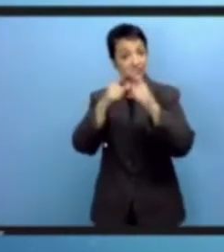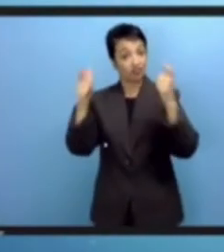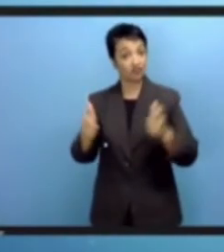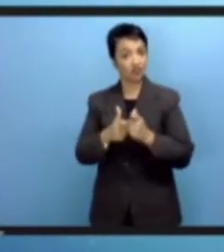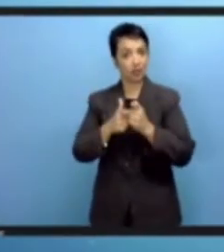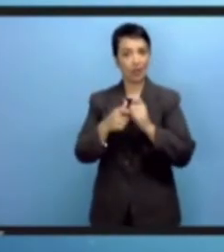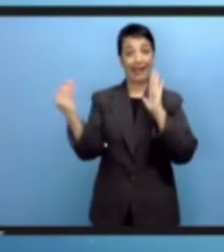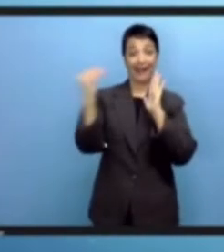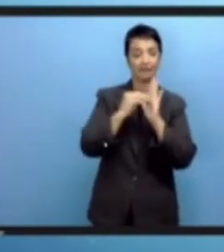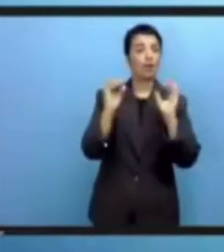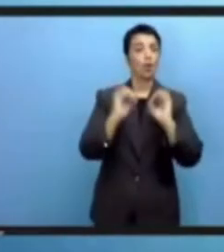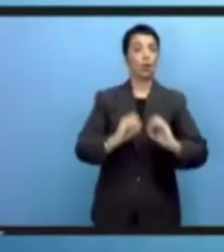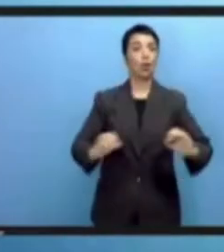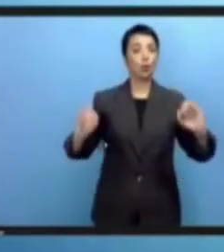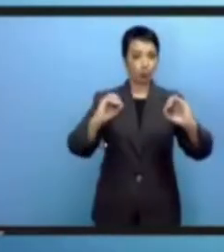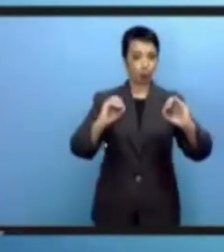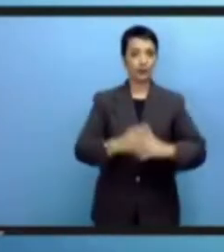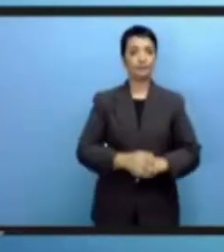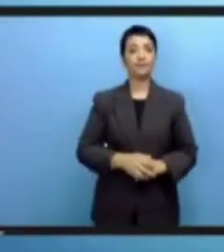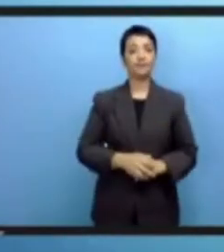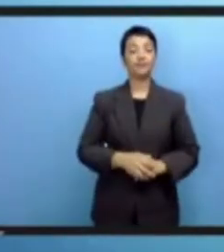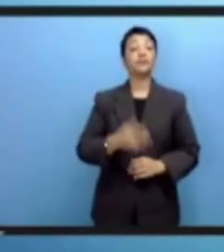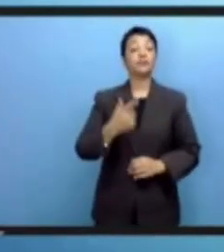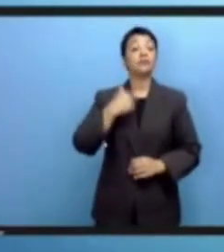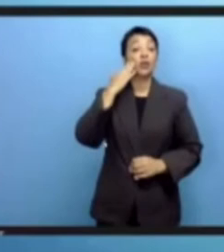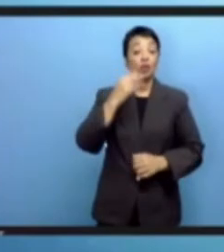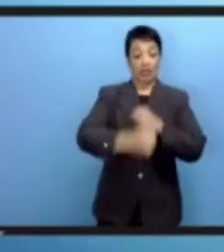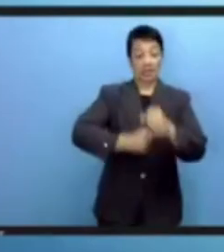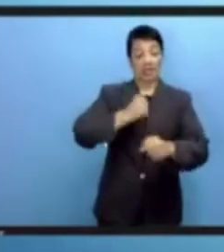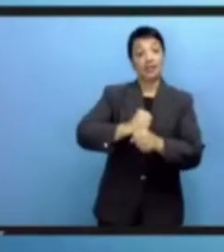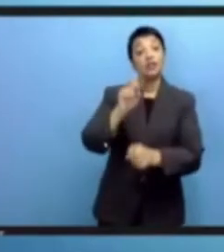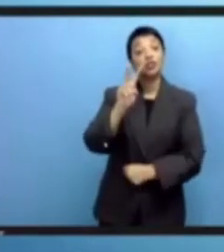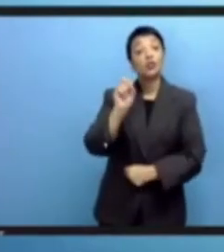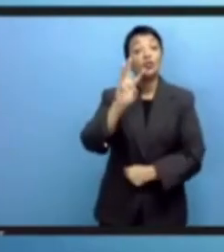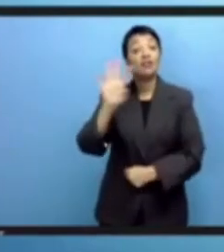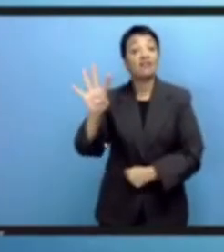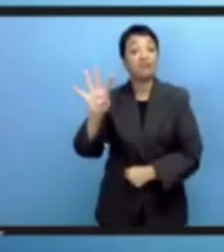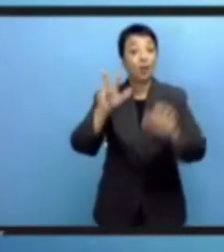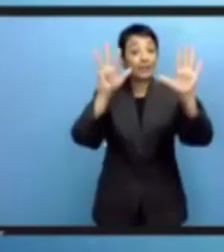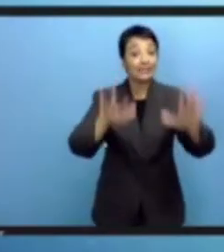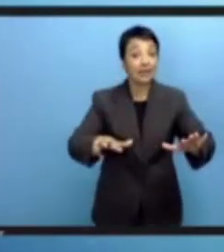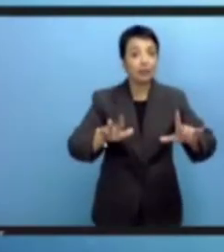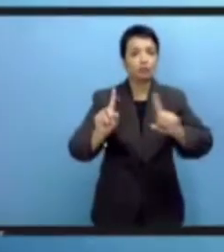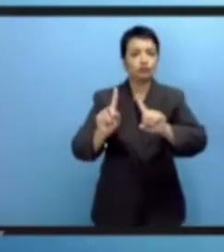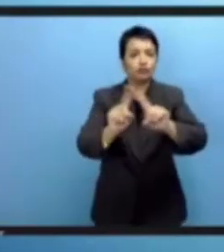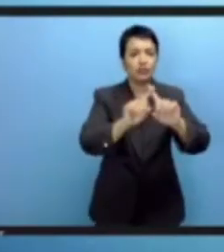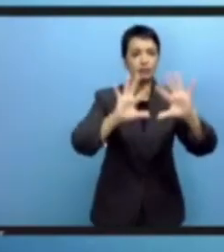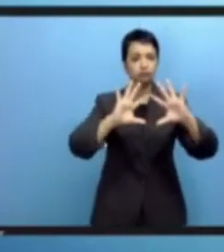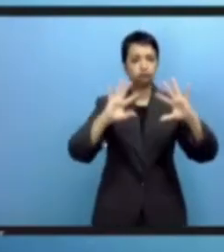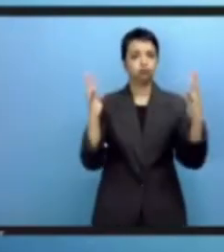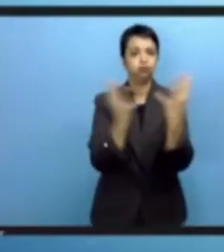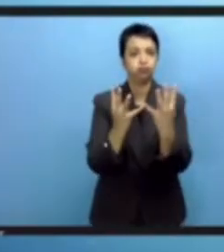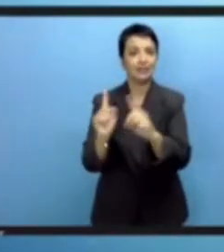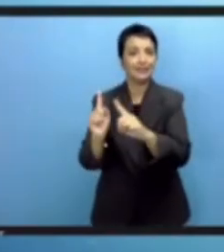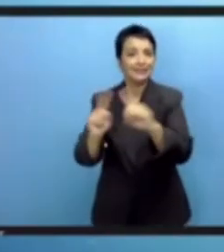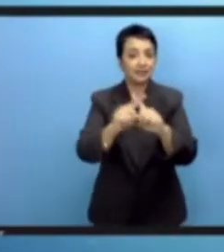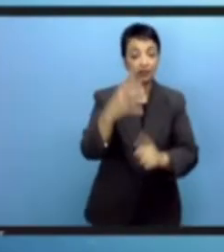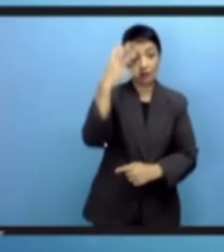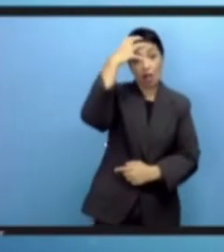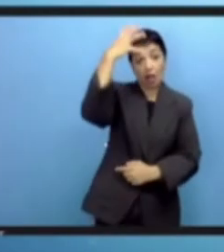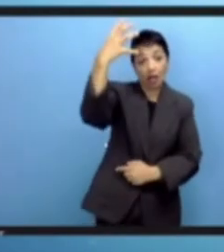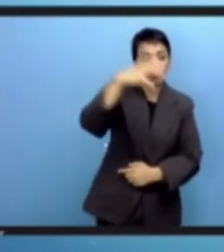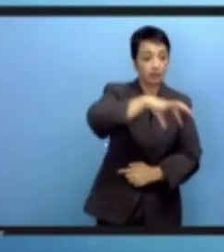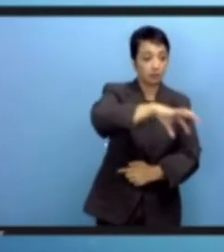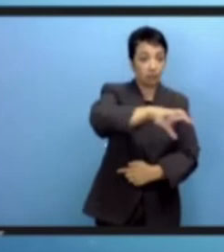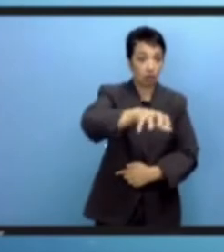التي تشمل أو تتخطى أطر السياسة والحوكمة الحالية إن